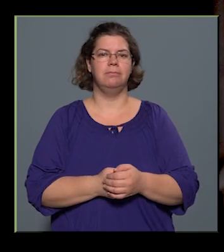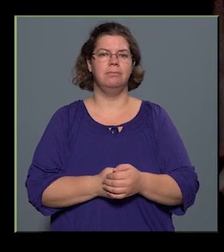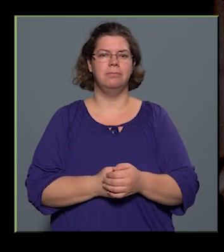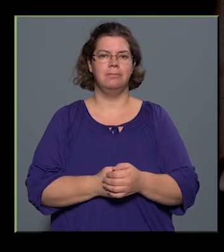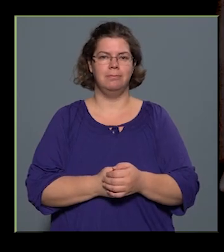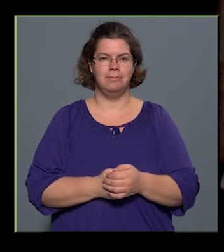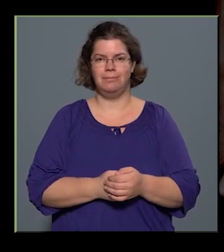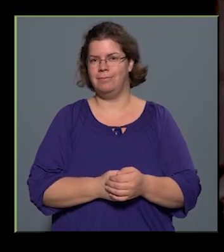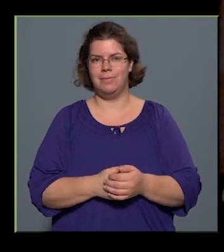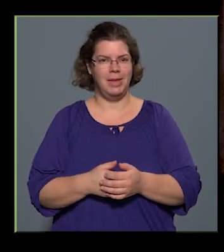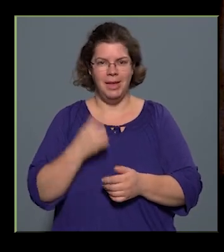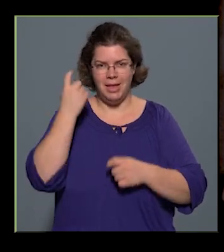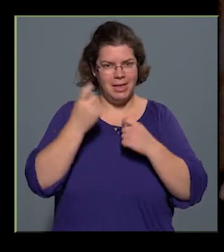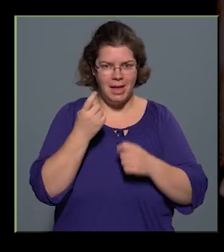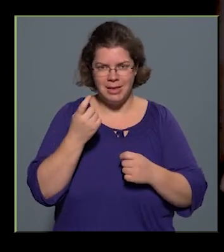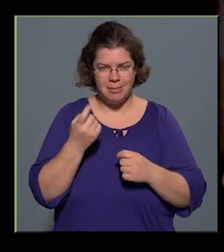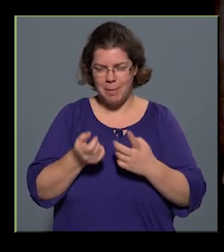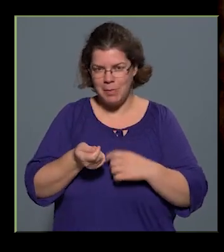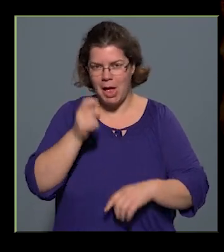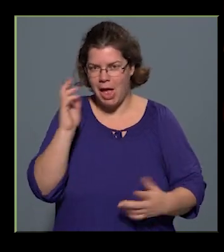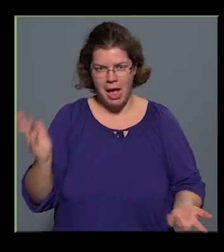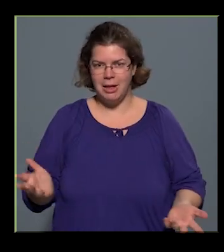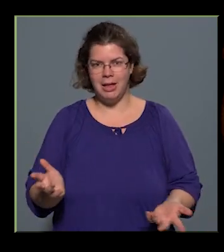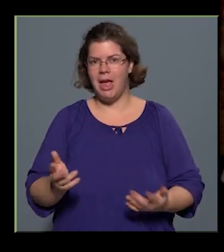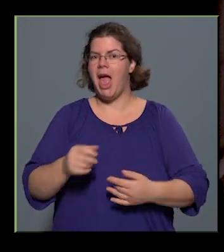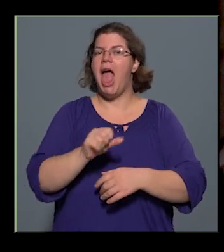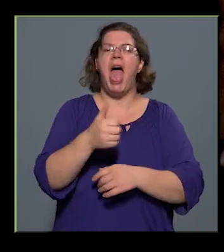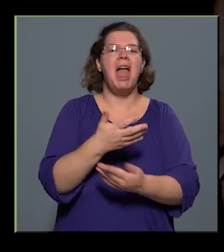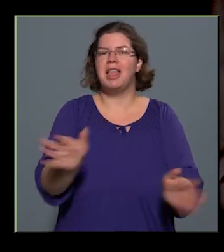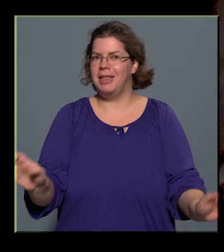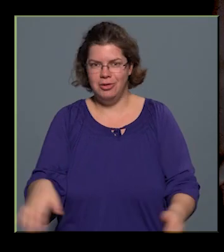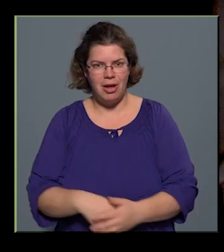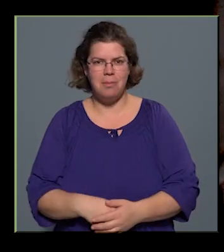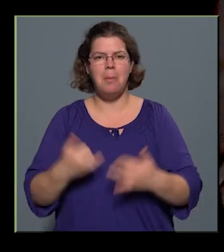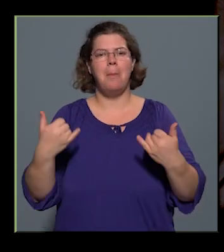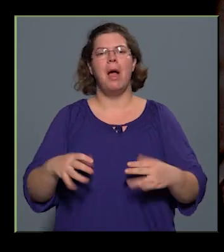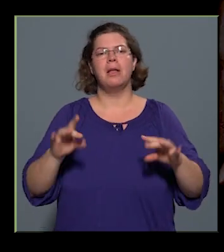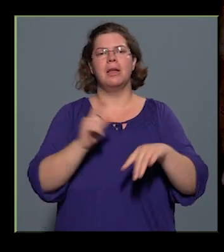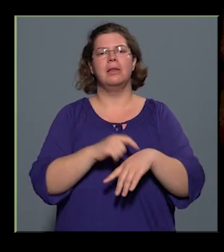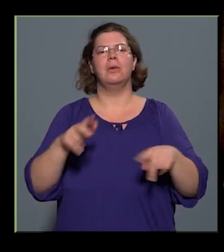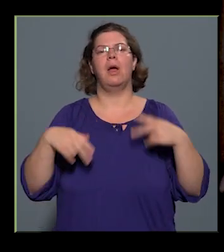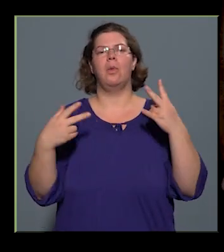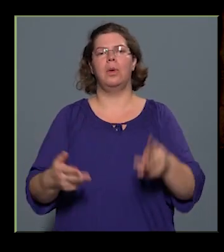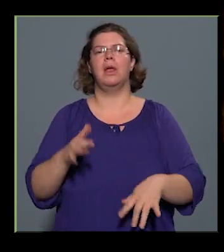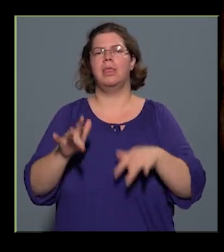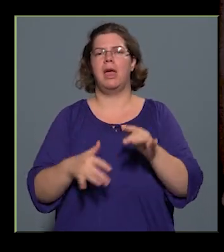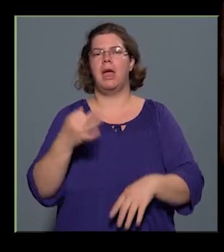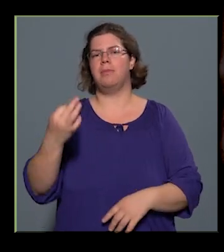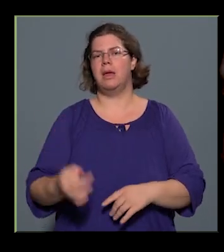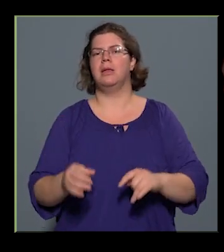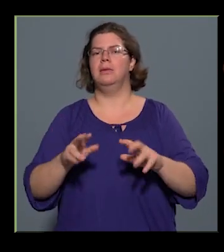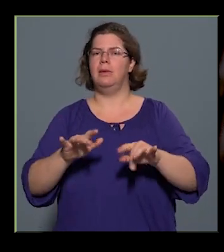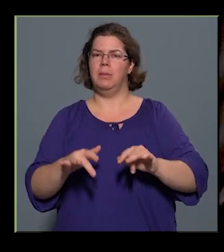Szerintem nem találják el egyik sem. Ma, tíz óra után egy pár perccel fogtam a számítógépet, és